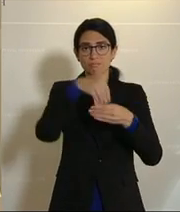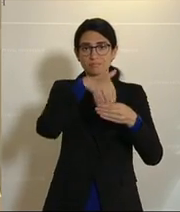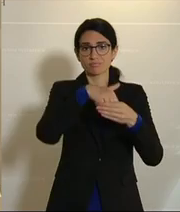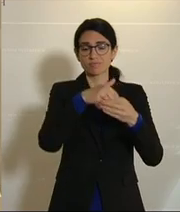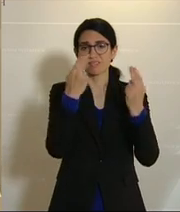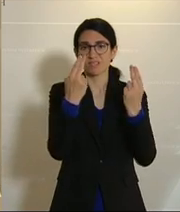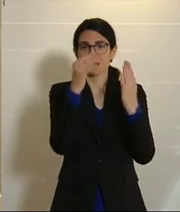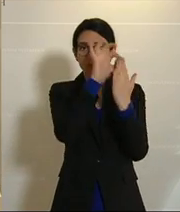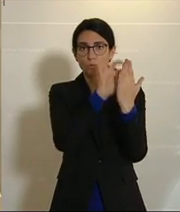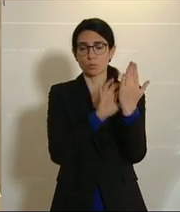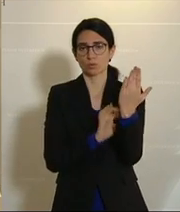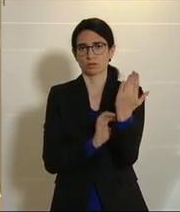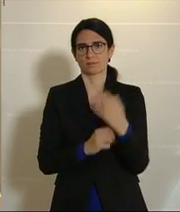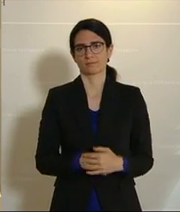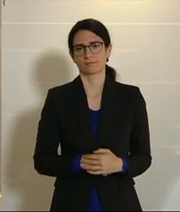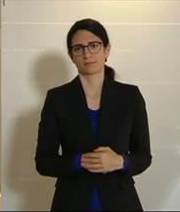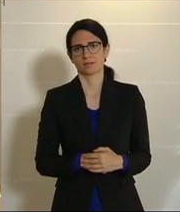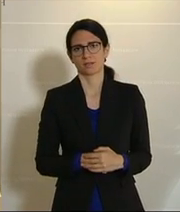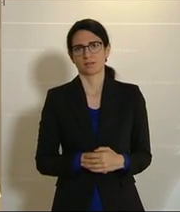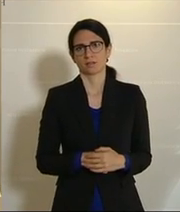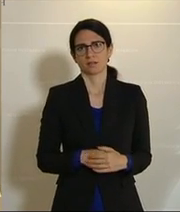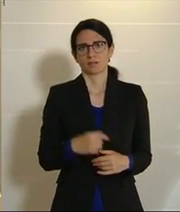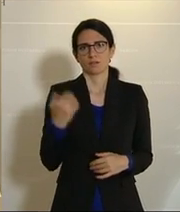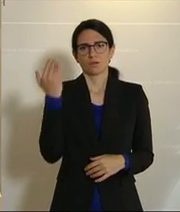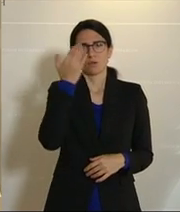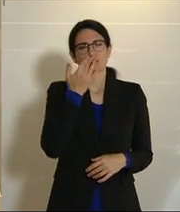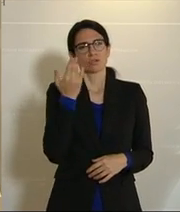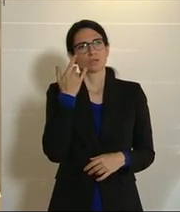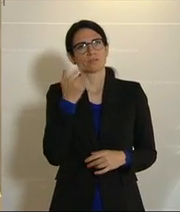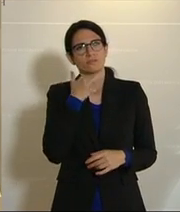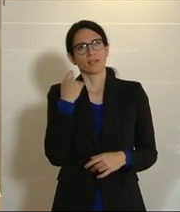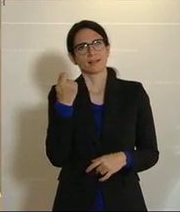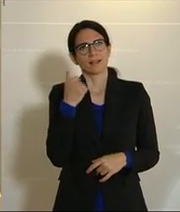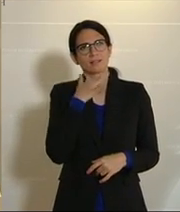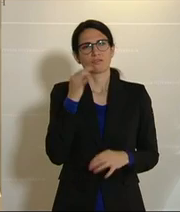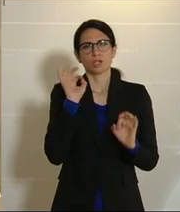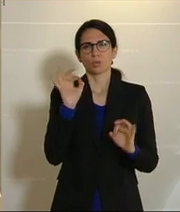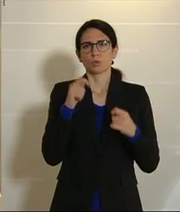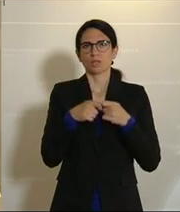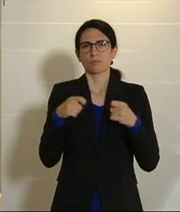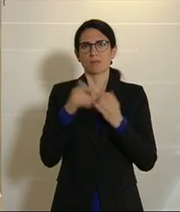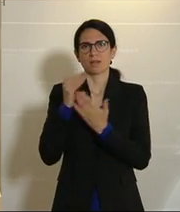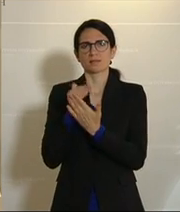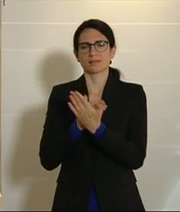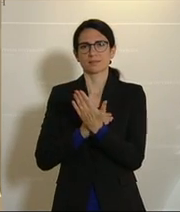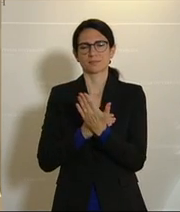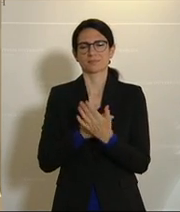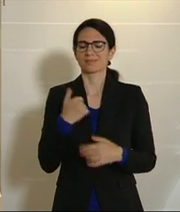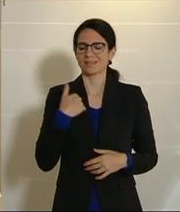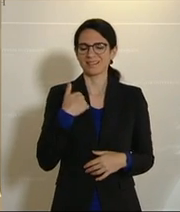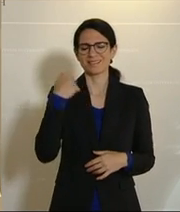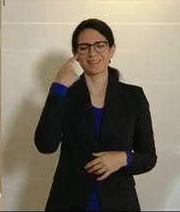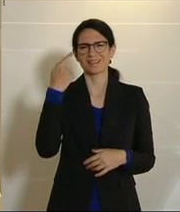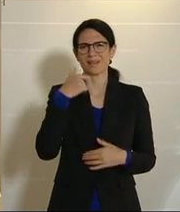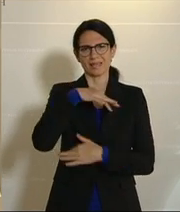Vielleicht ist immer die Vorstellung viel Geld, viele gute Maßnahmen. Beim Umweltbudget behaupte ich, es ist gemischt. Es